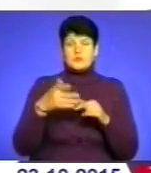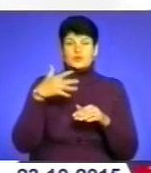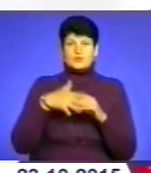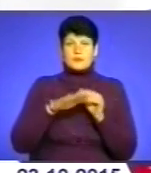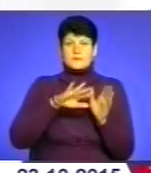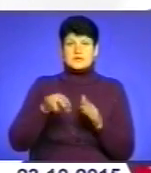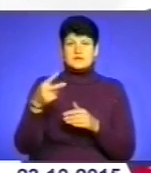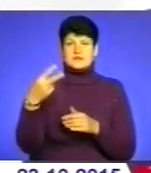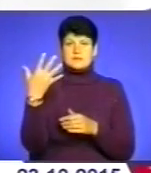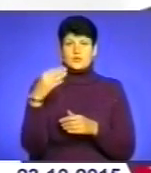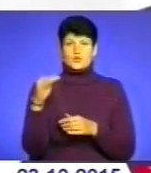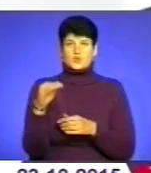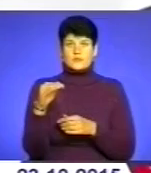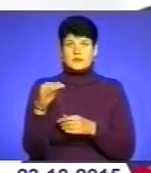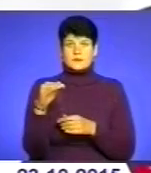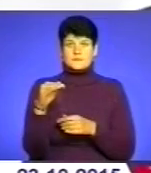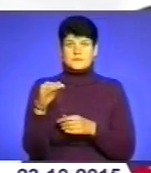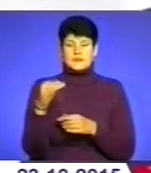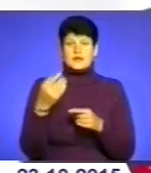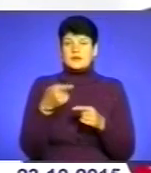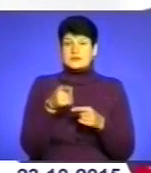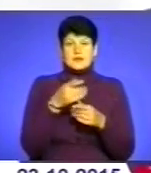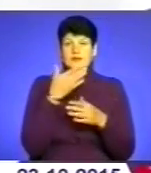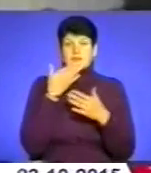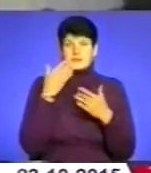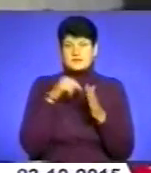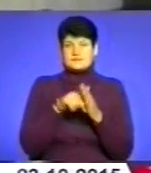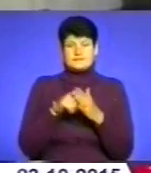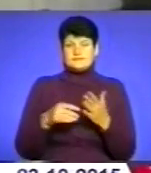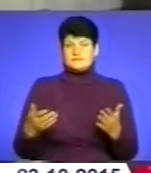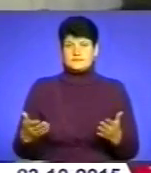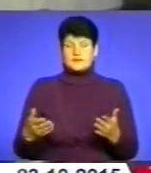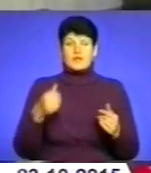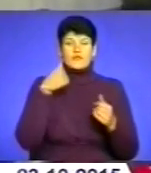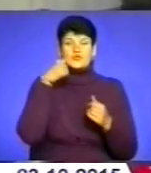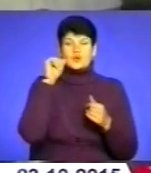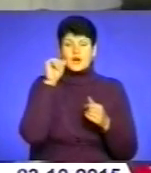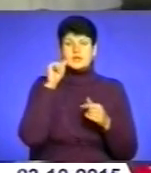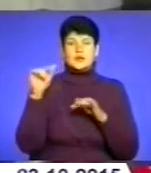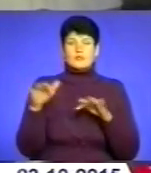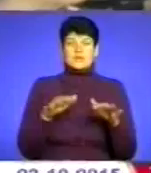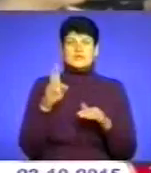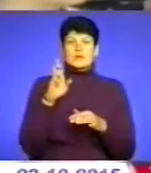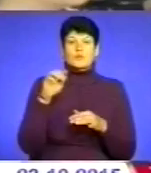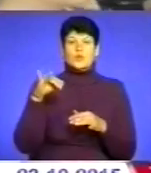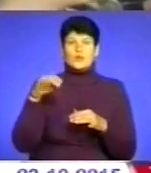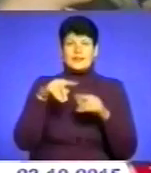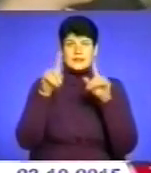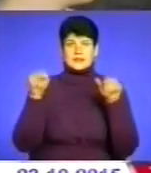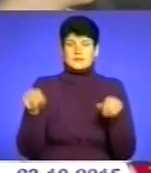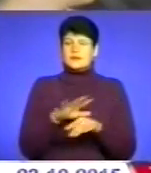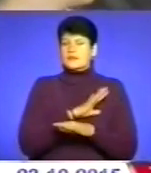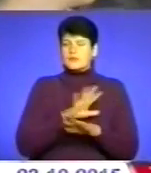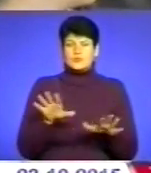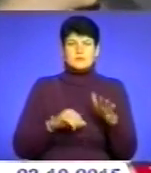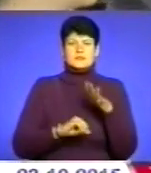жовтня воно не буде мати сенсу. Вчорашня резонансна подія із бюлетенями не буде підставою